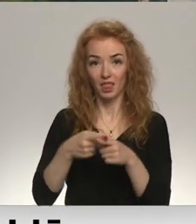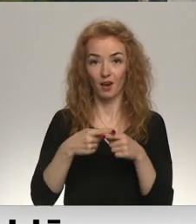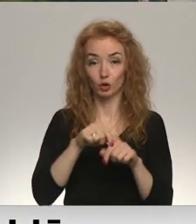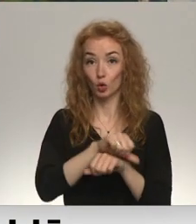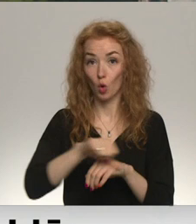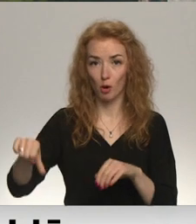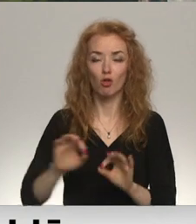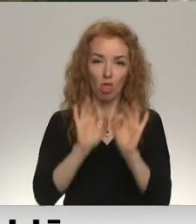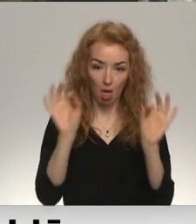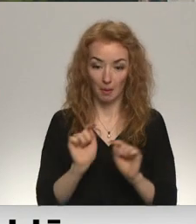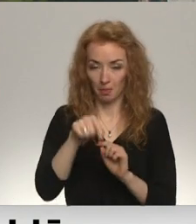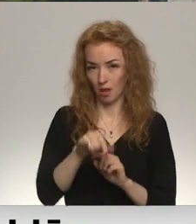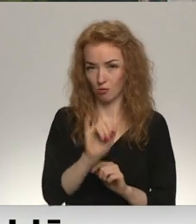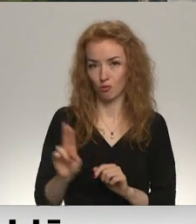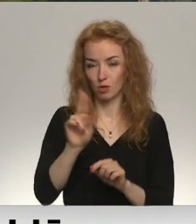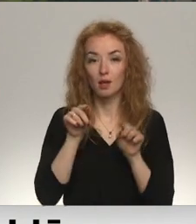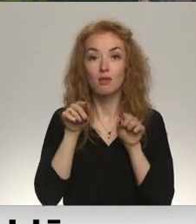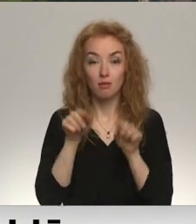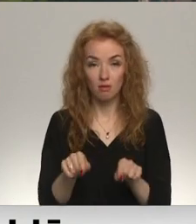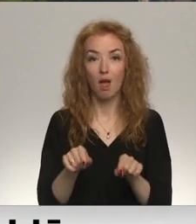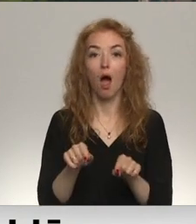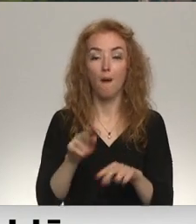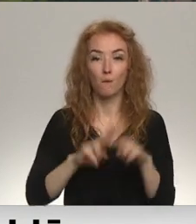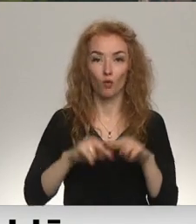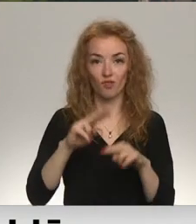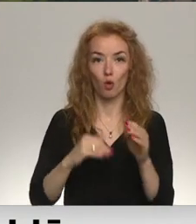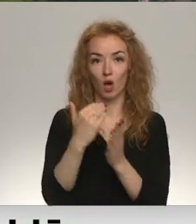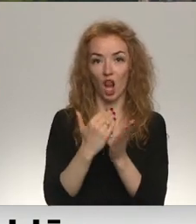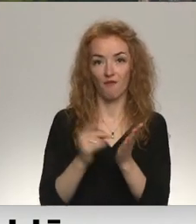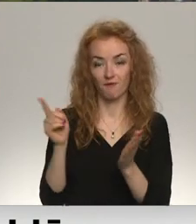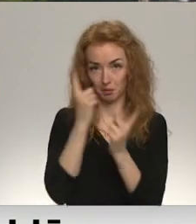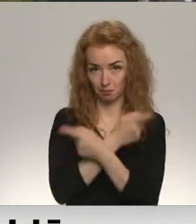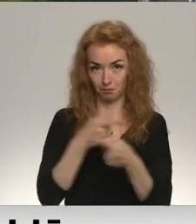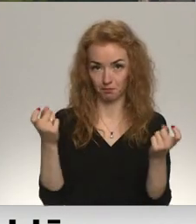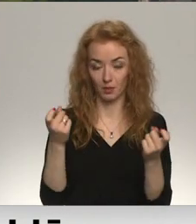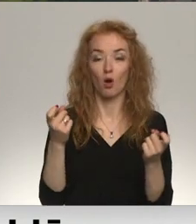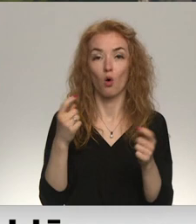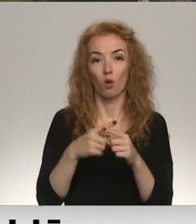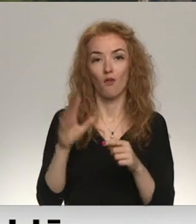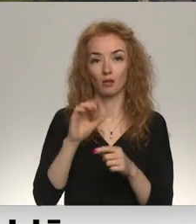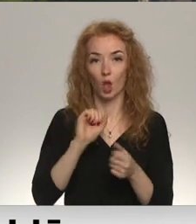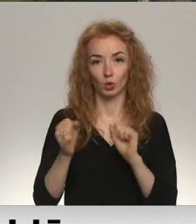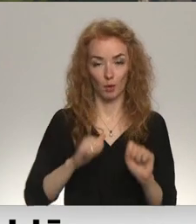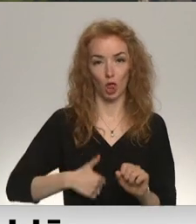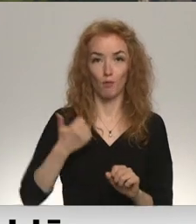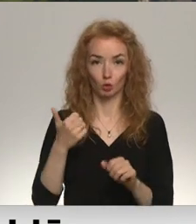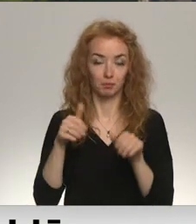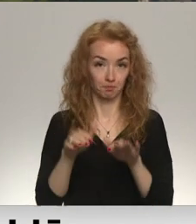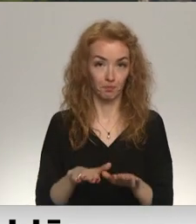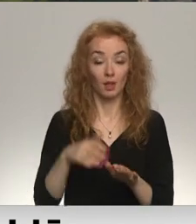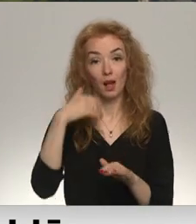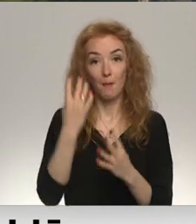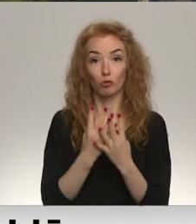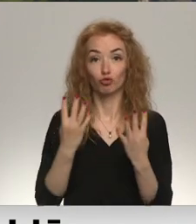jāsāk jūniju beigās. Tā atsaucoties uz būvnieku grafiku informē uzņēmumā valsts nekustamie īpašumi. Tiesa, kamēr žoga